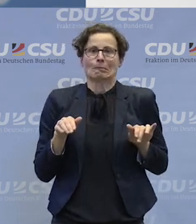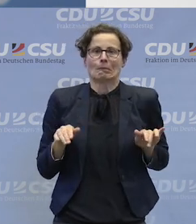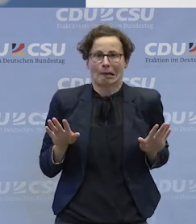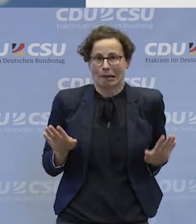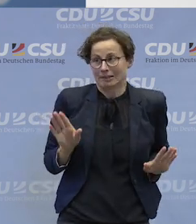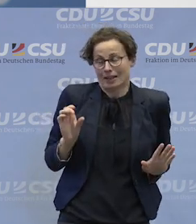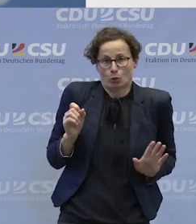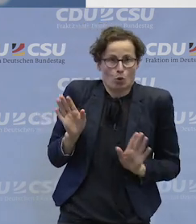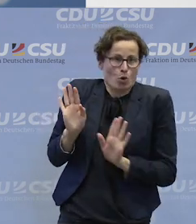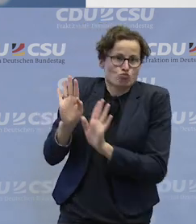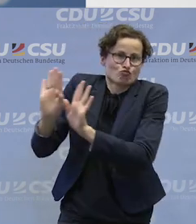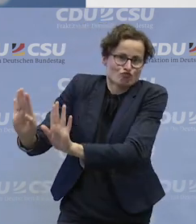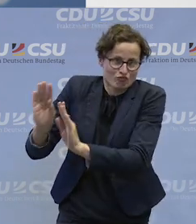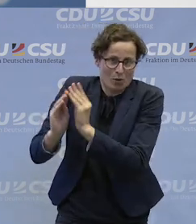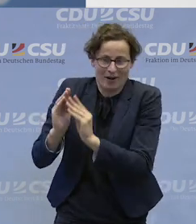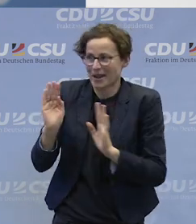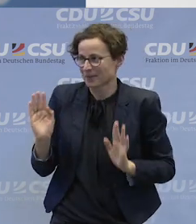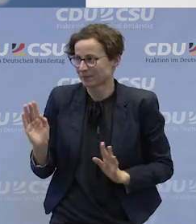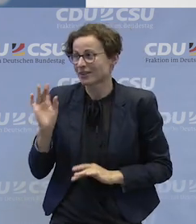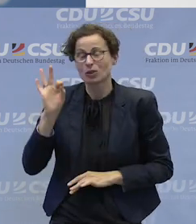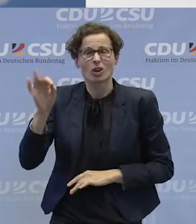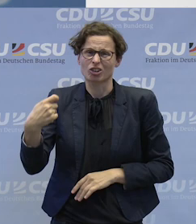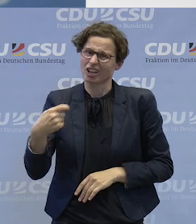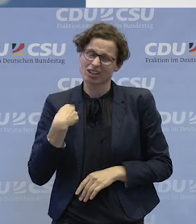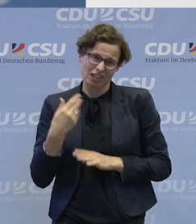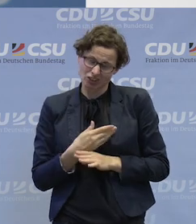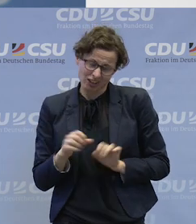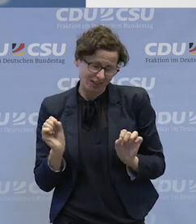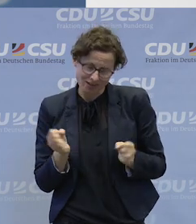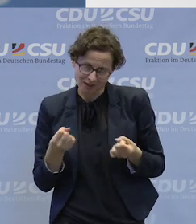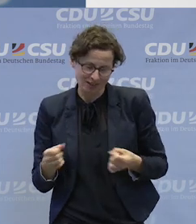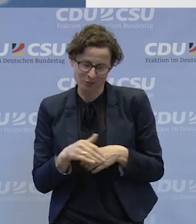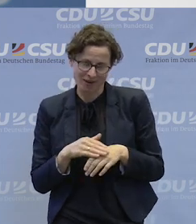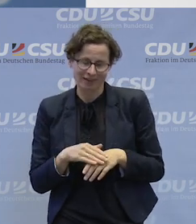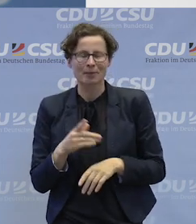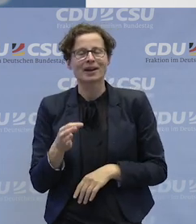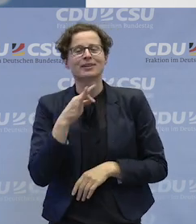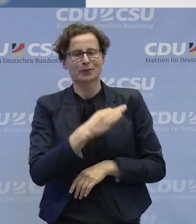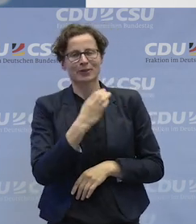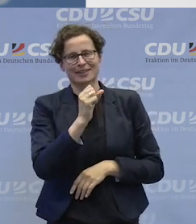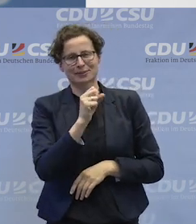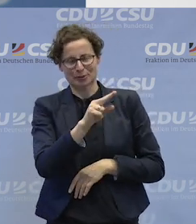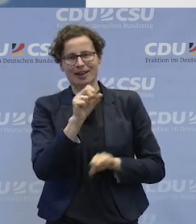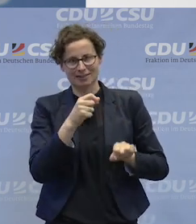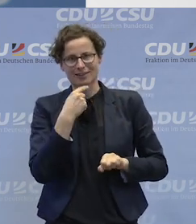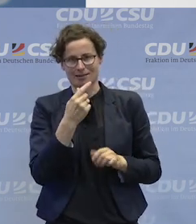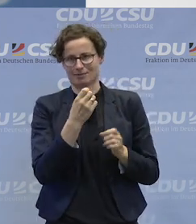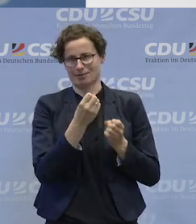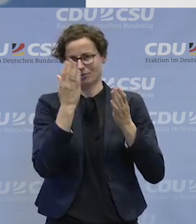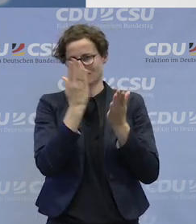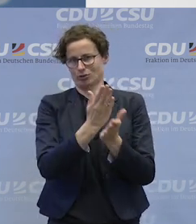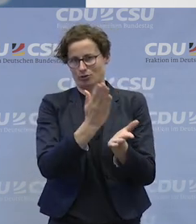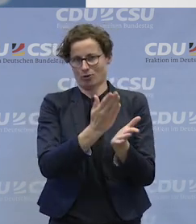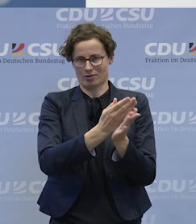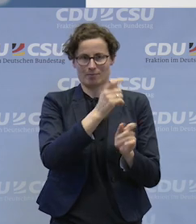Affäre. Für die Kollegen kann ich leider nicht sprechen. Für die CSU kann ich Ihnen sagen, wir beschäftigen natürlich schon